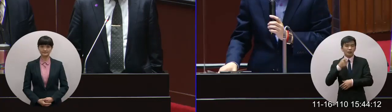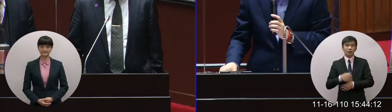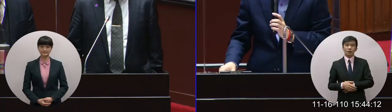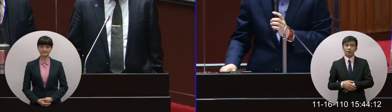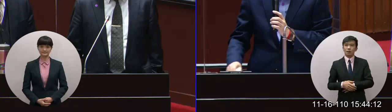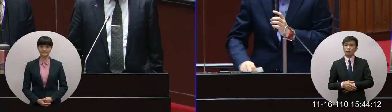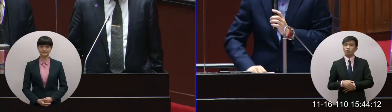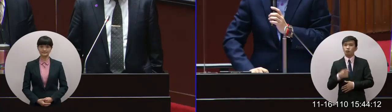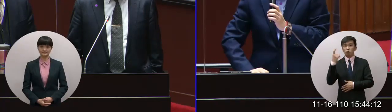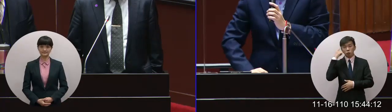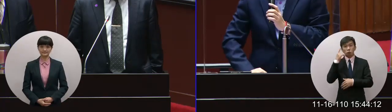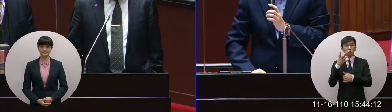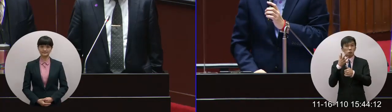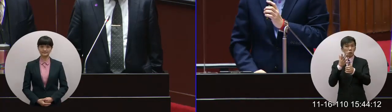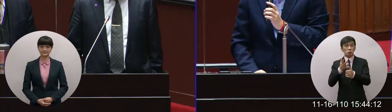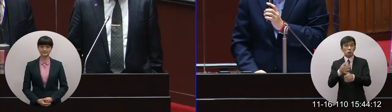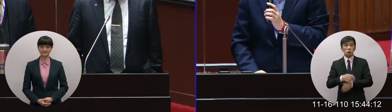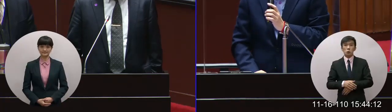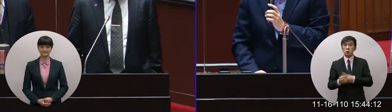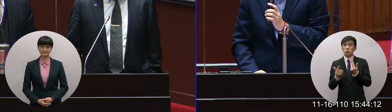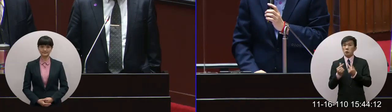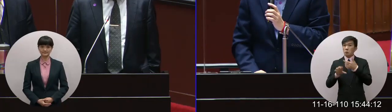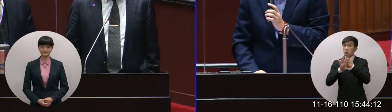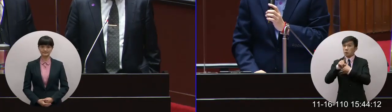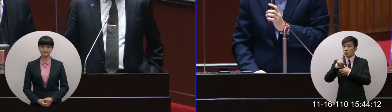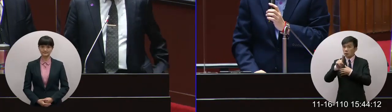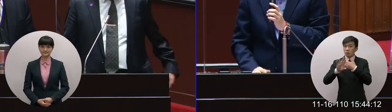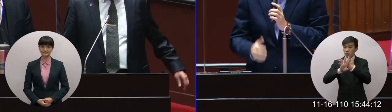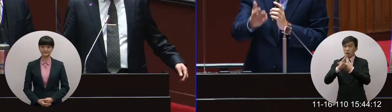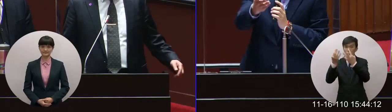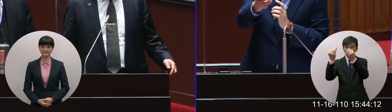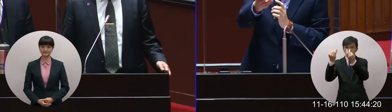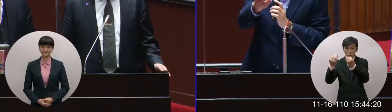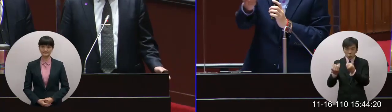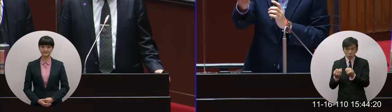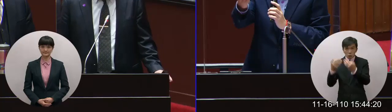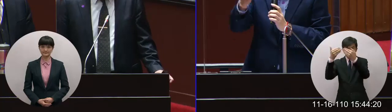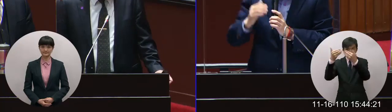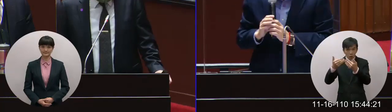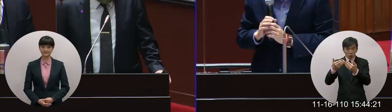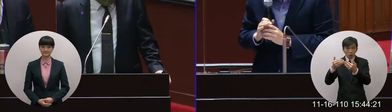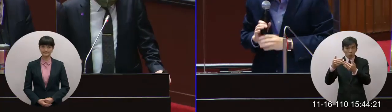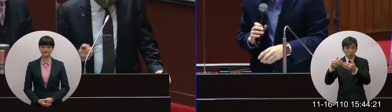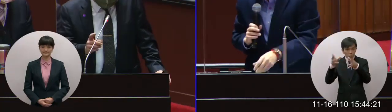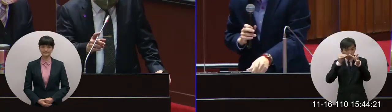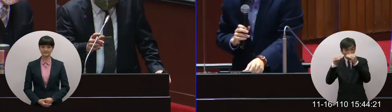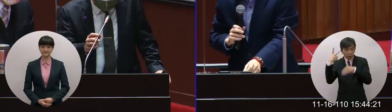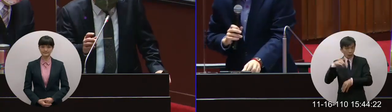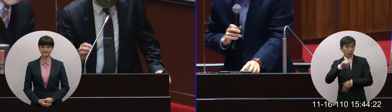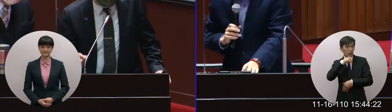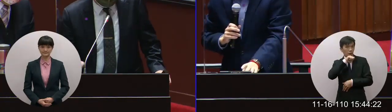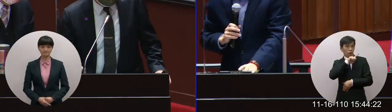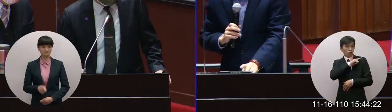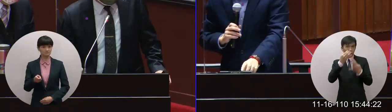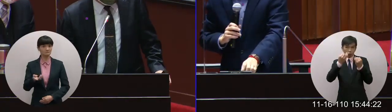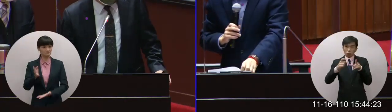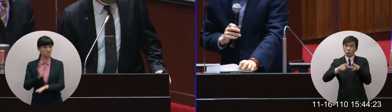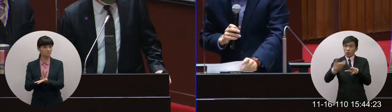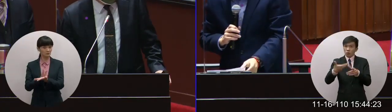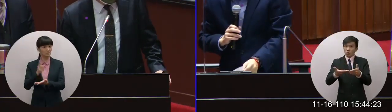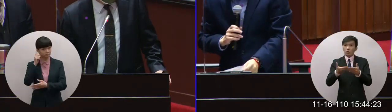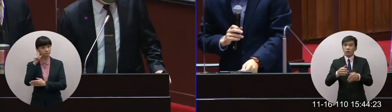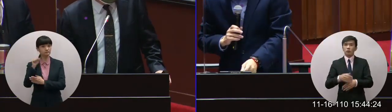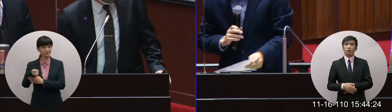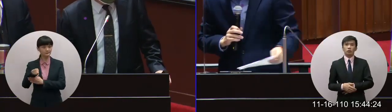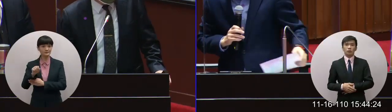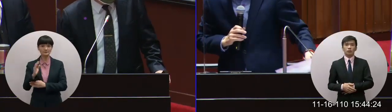說我們不能只看別人的數字我們要去分享我想這個院長部長你們先回答一下非常認同五言這個